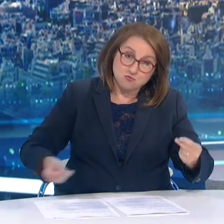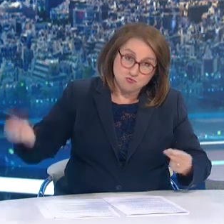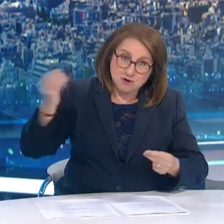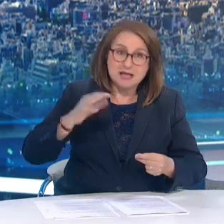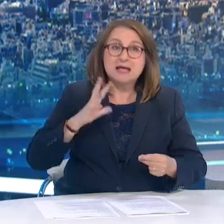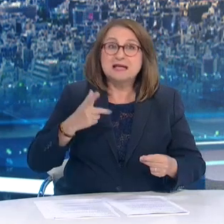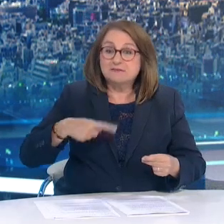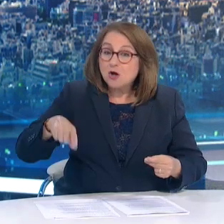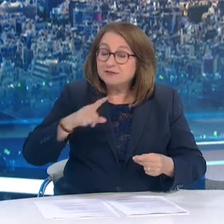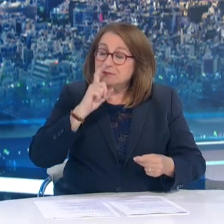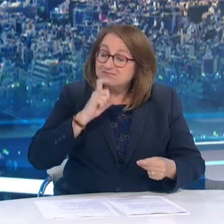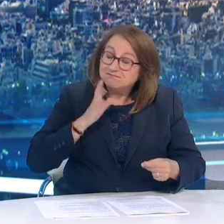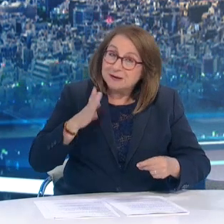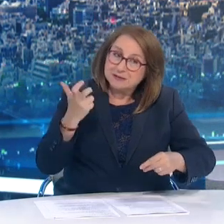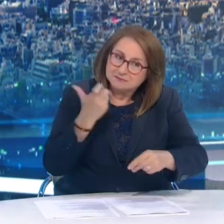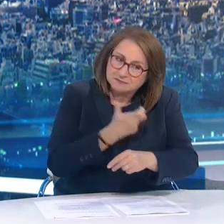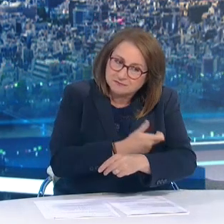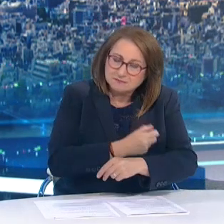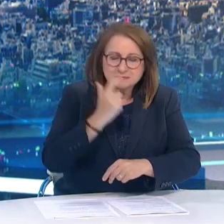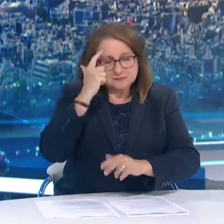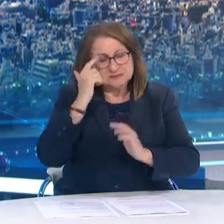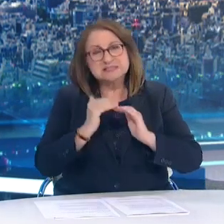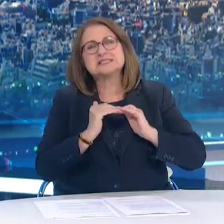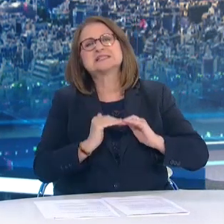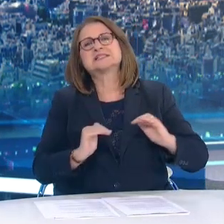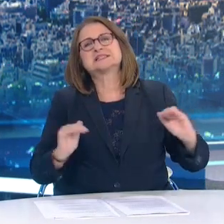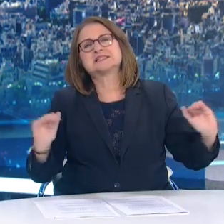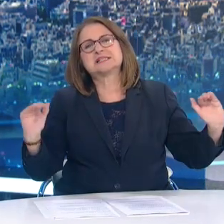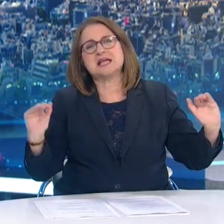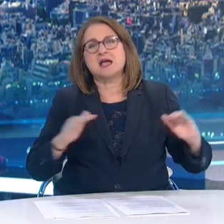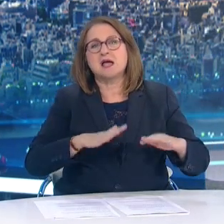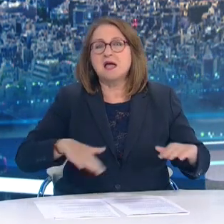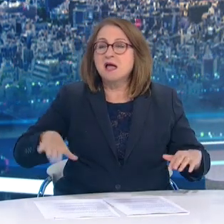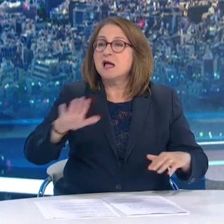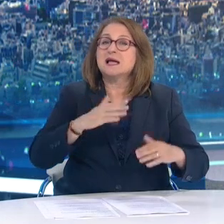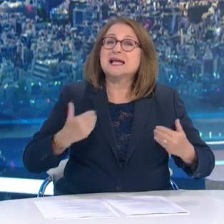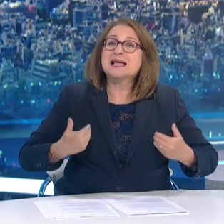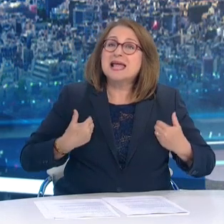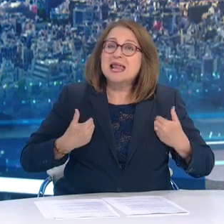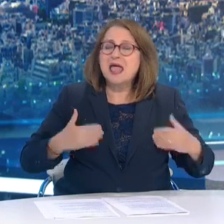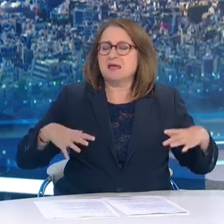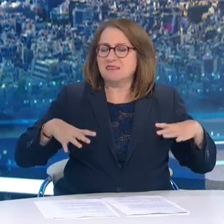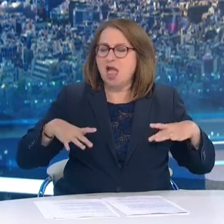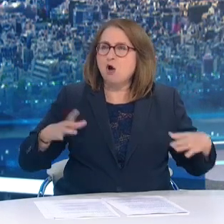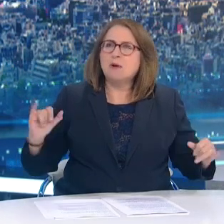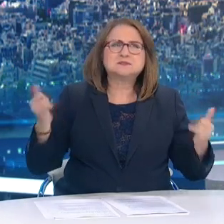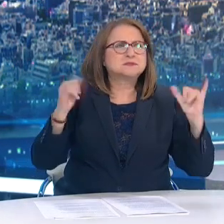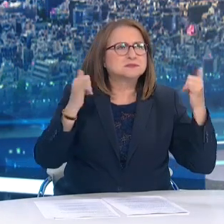άμεσα ώστε να επιστέψουν με ασφάλεια πίσω στα σπίτια τους και στους γονείς τους μετά από τις καλοκαιρινές διακοπές.